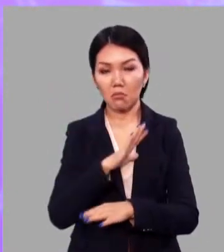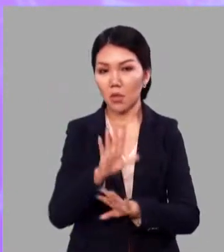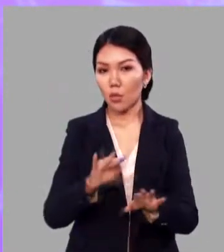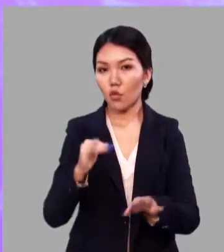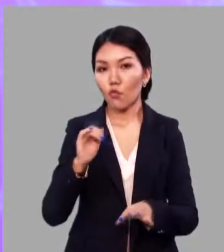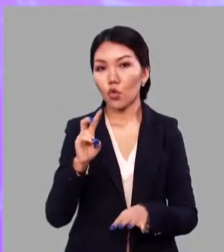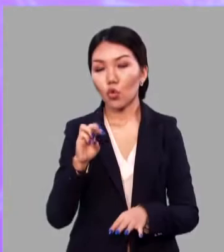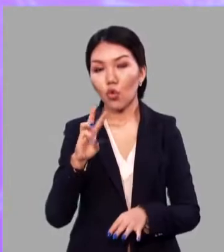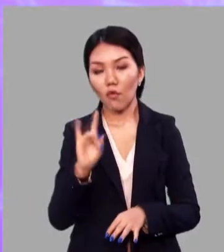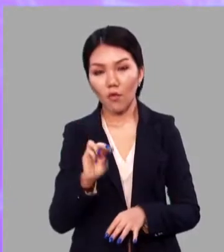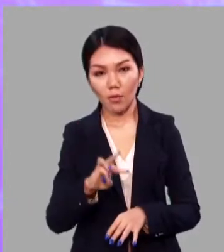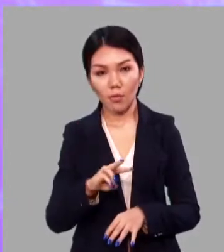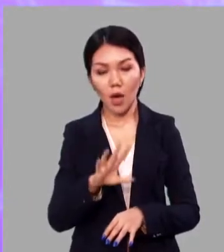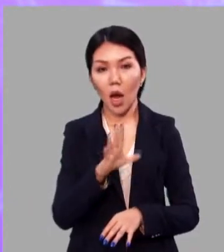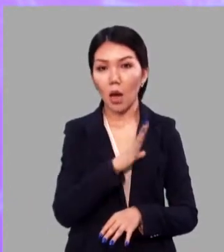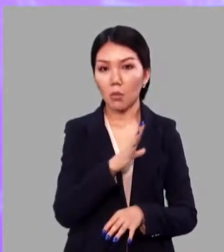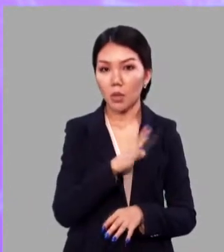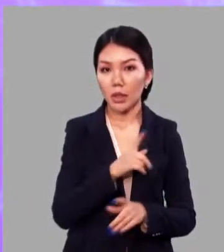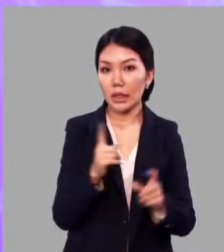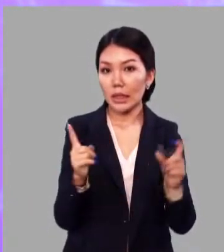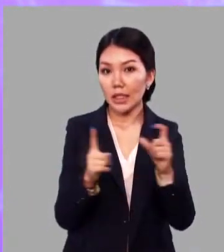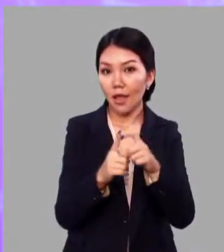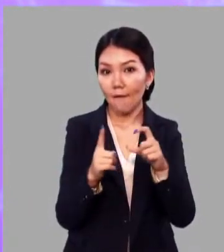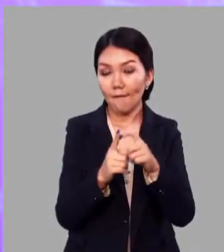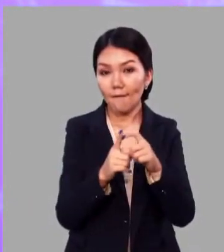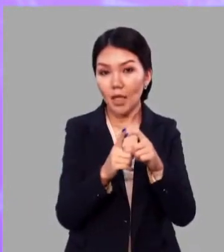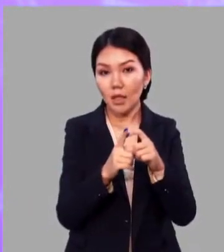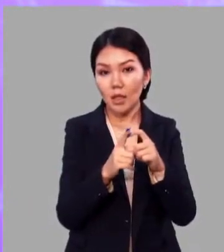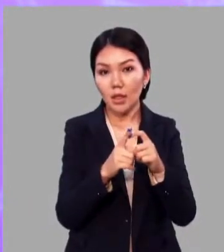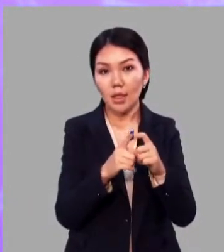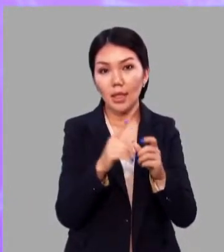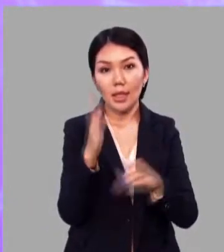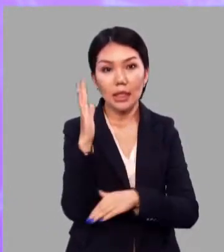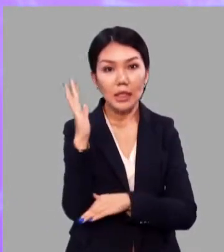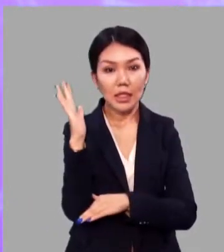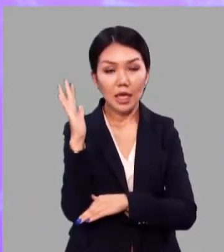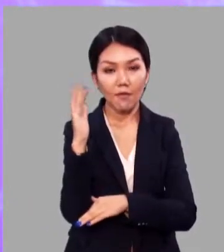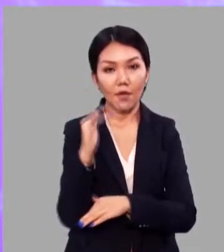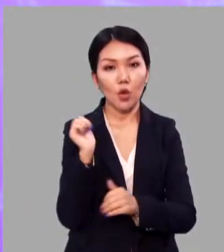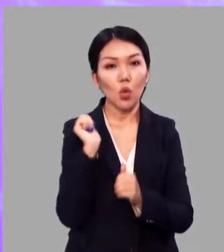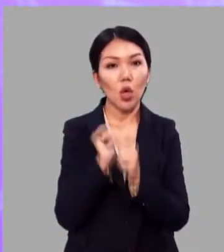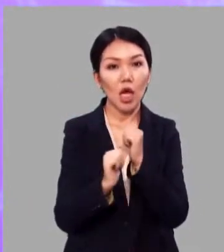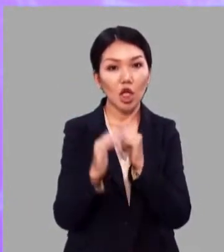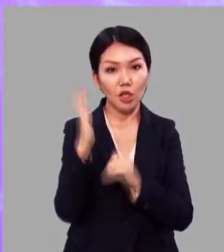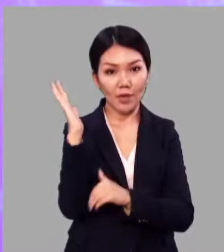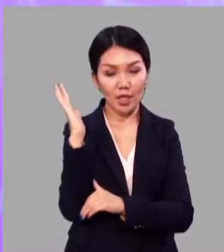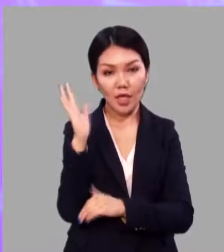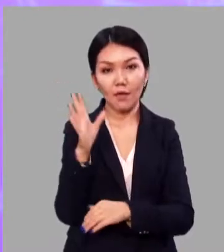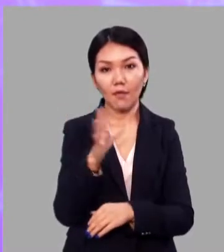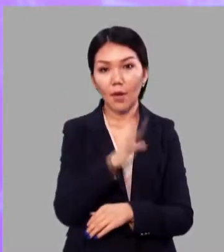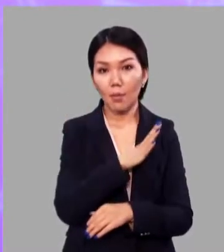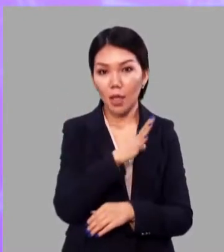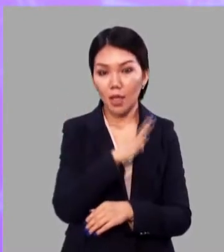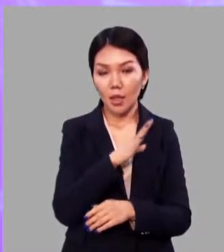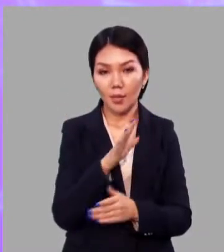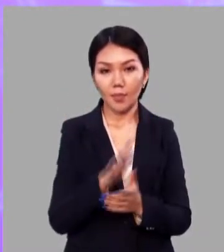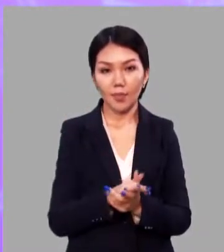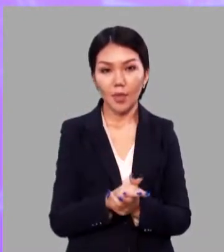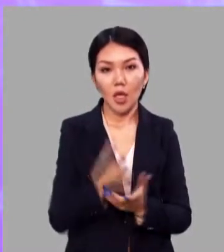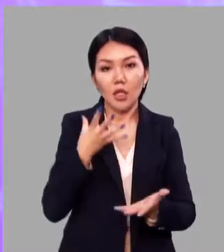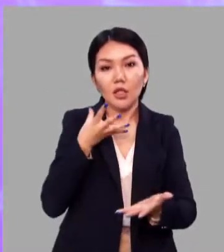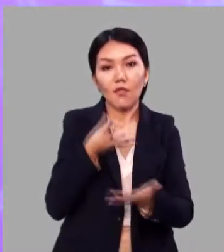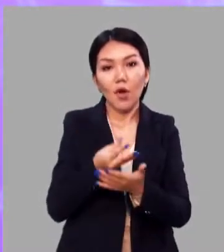тот сад из словесных деревьев. И у каждого дерева и слов было